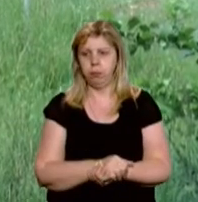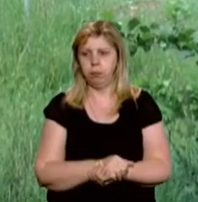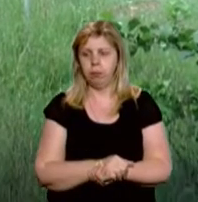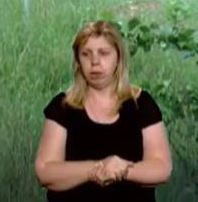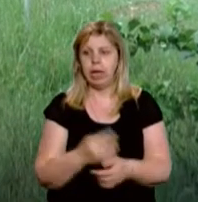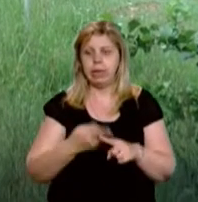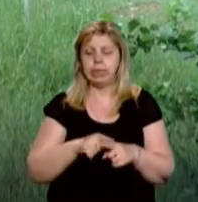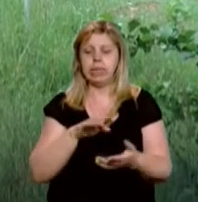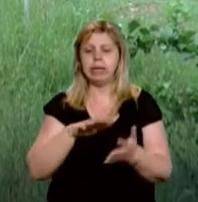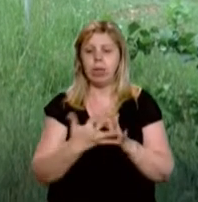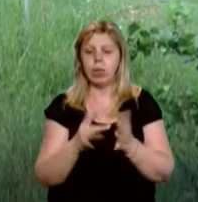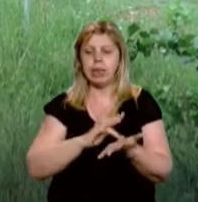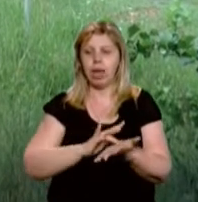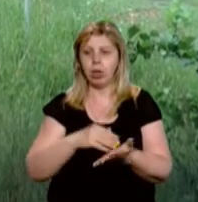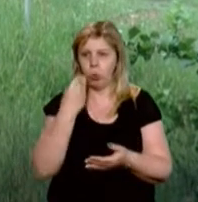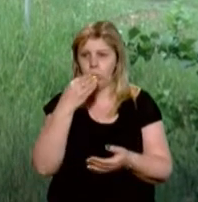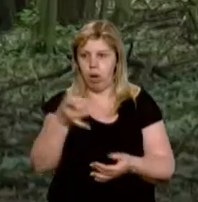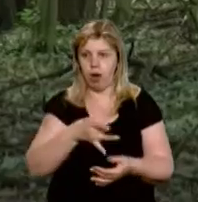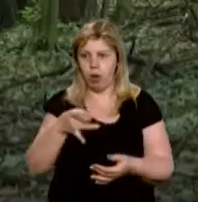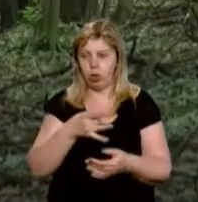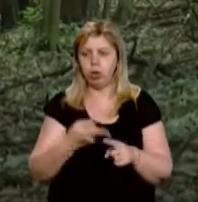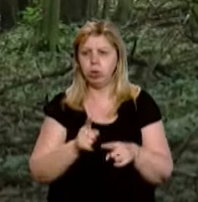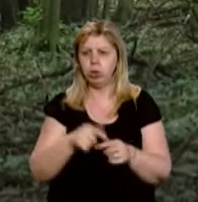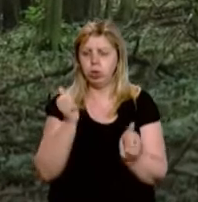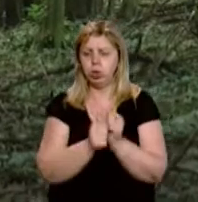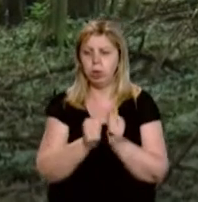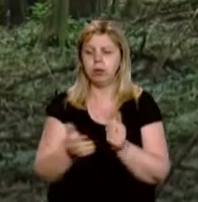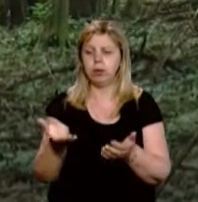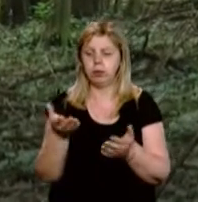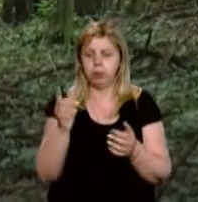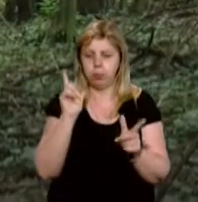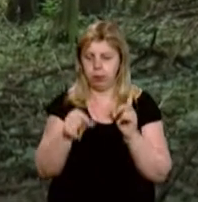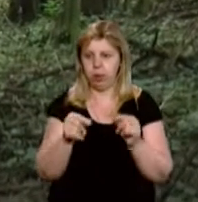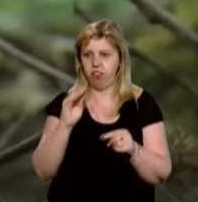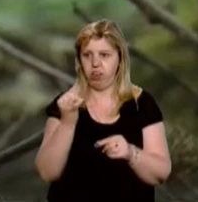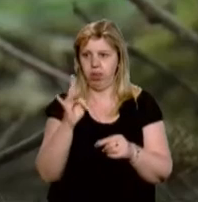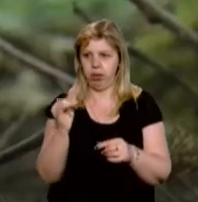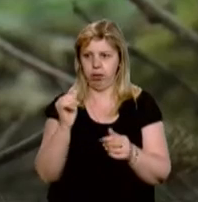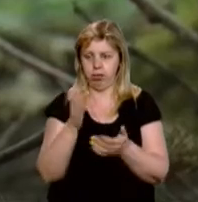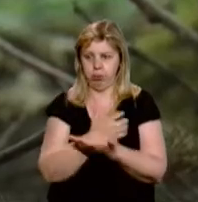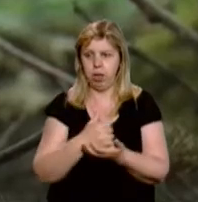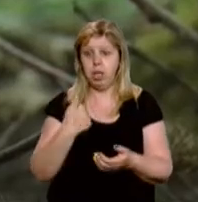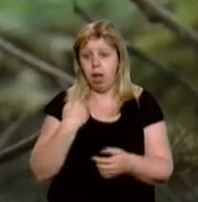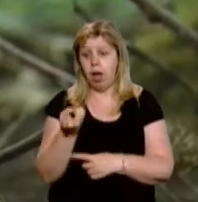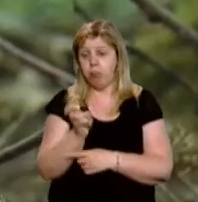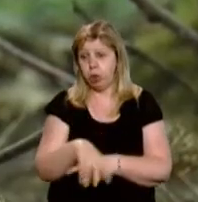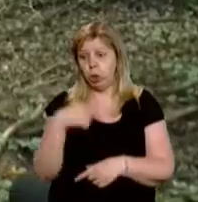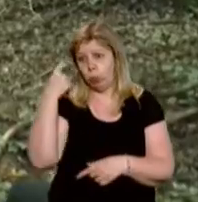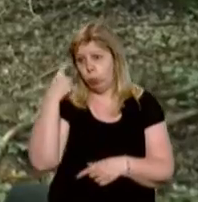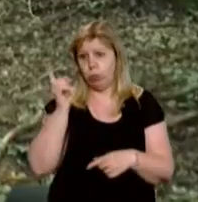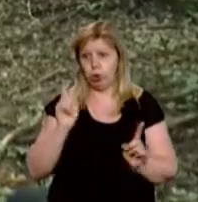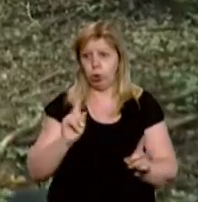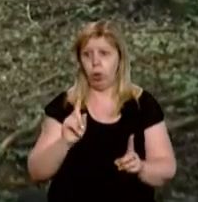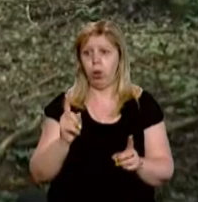Це село Циганівці Ужгородського району. Сюди, щоб збирати гриби, приїхав Федір. Тільки прийшов та йду, я то